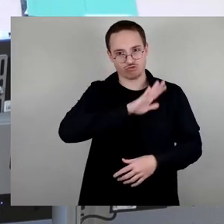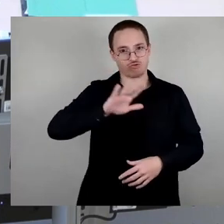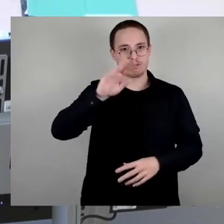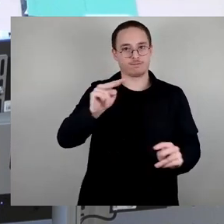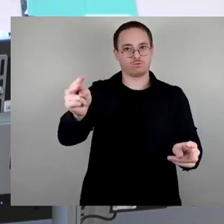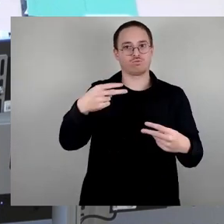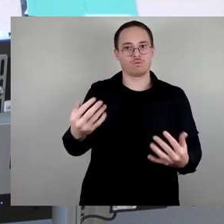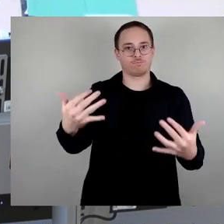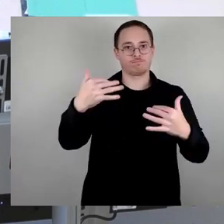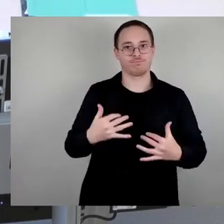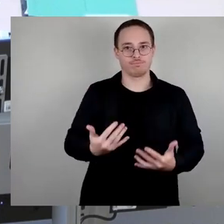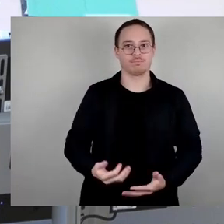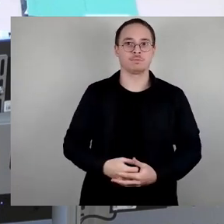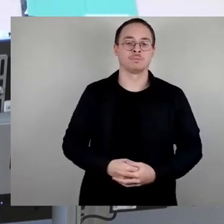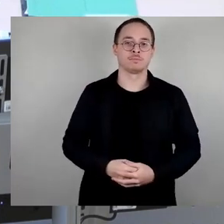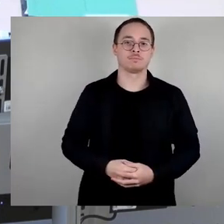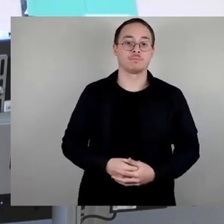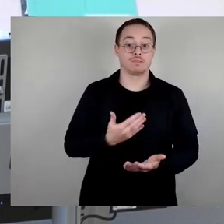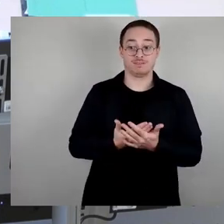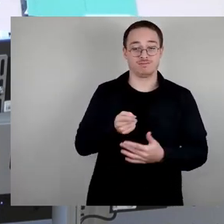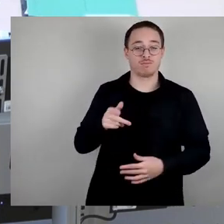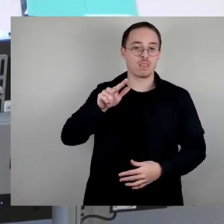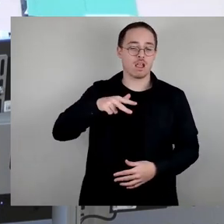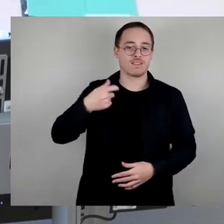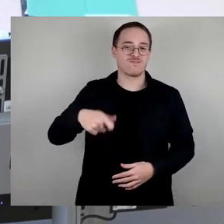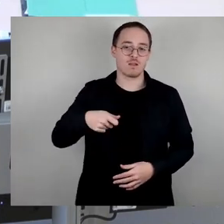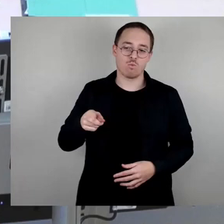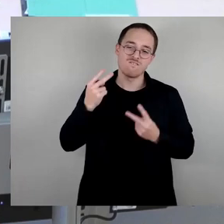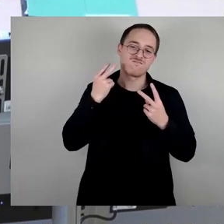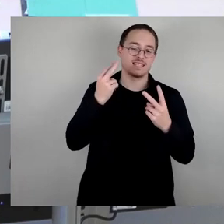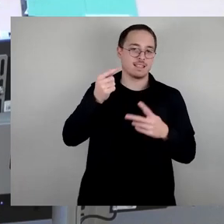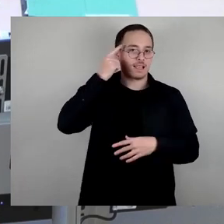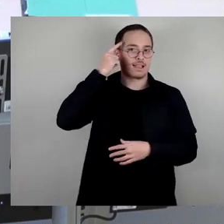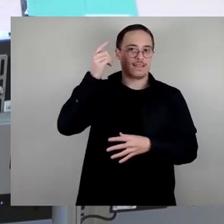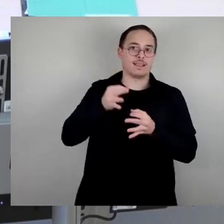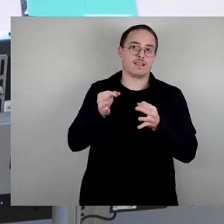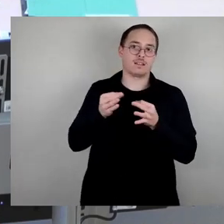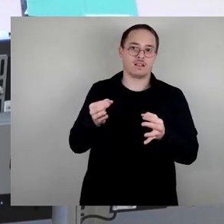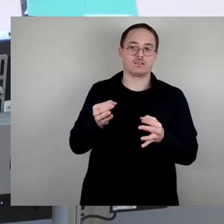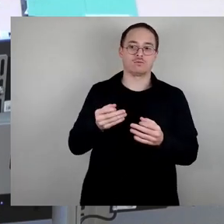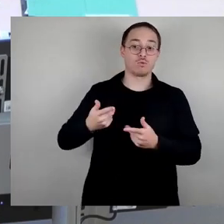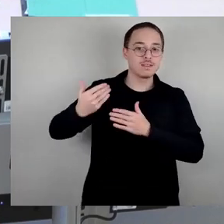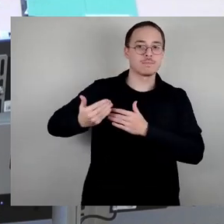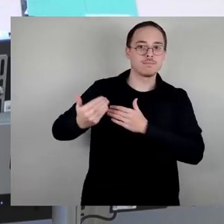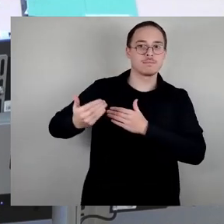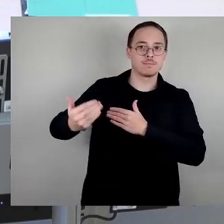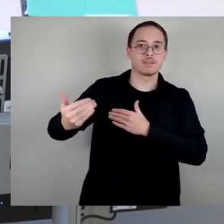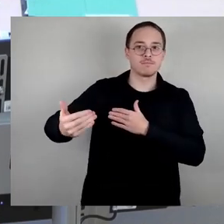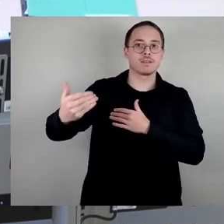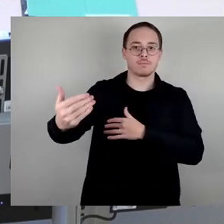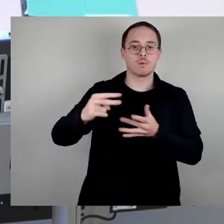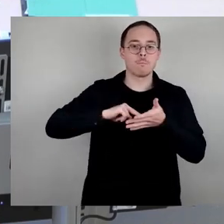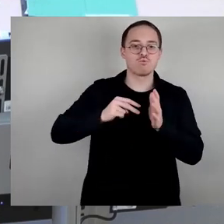Gedenktage in der Landeshauptstadt Dresden. Seitdem wurde der Gedenktag wiederholt politisch instrumentalisiert und umgedeutet.